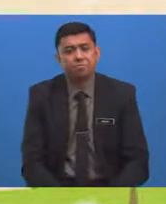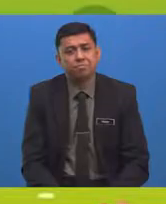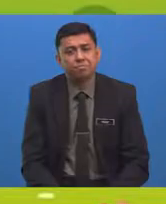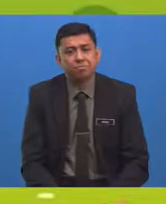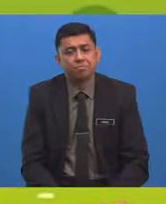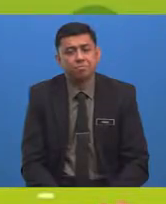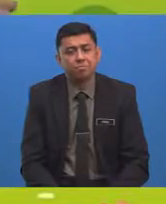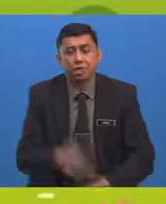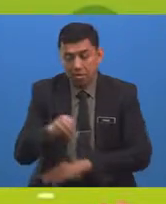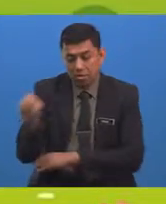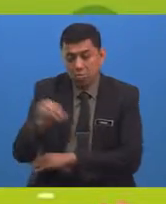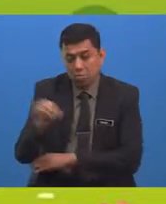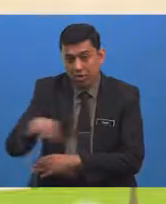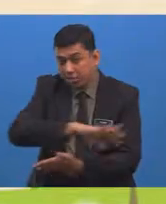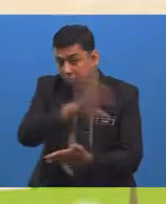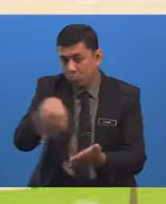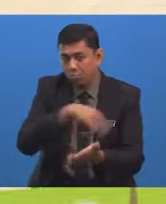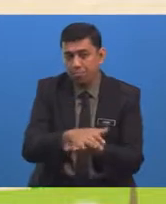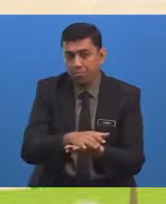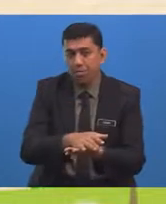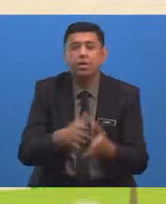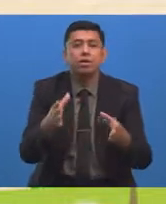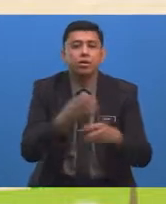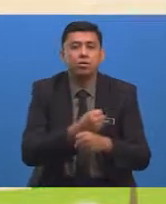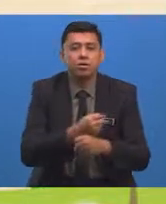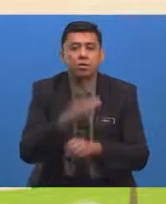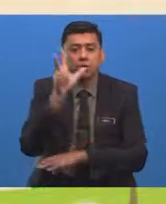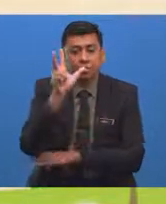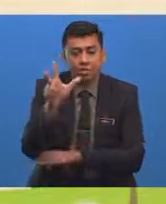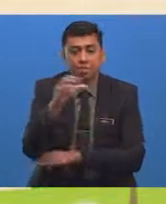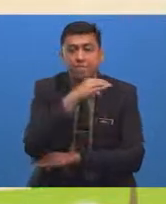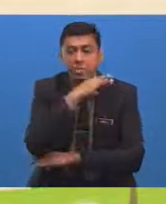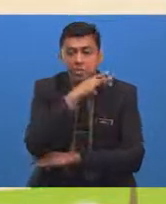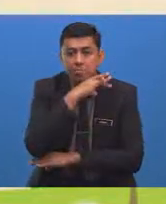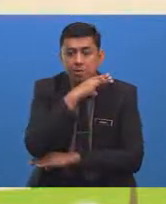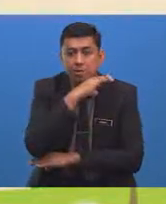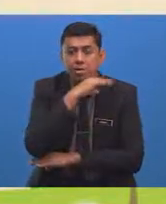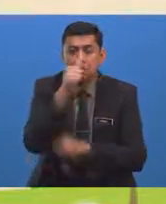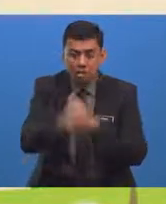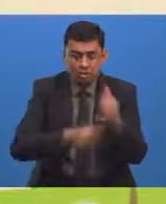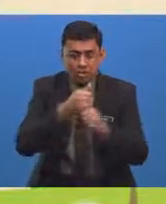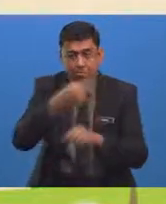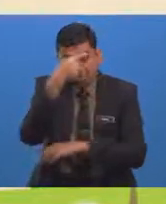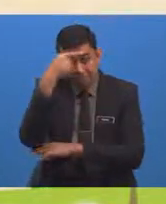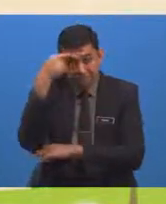Murid-murid sekalian Terdapat Tiga pencemaran alam Disebabkan Oleh